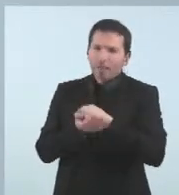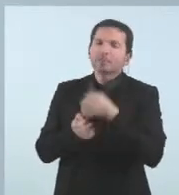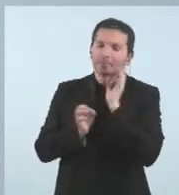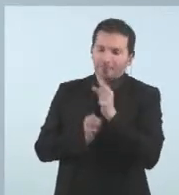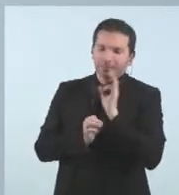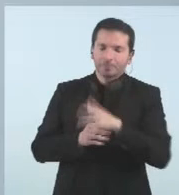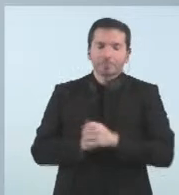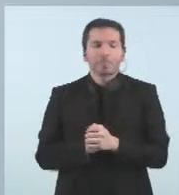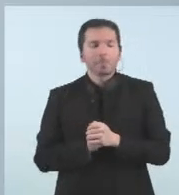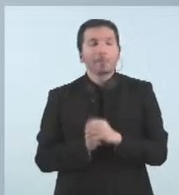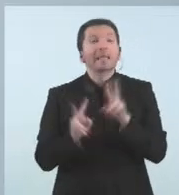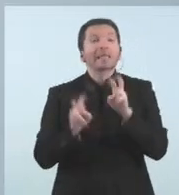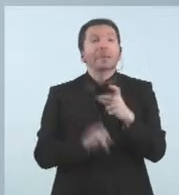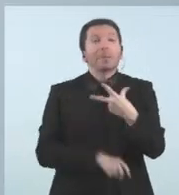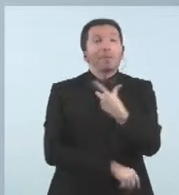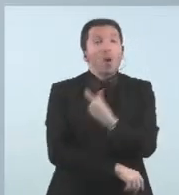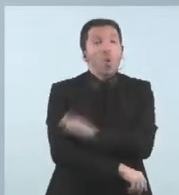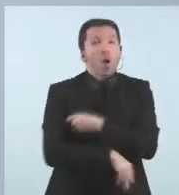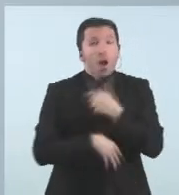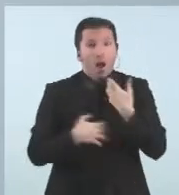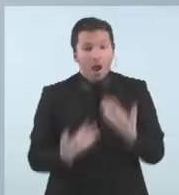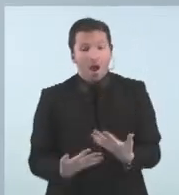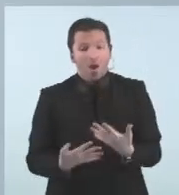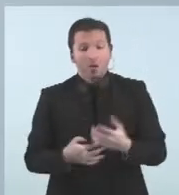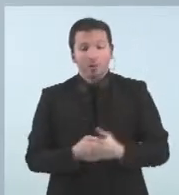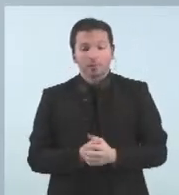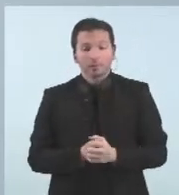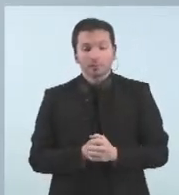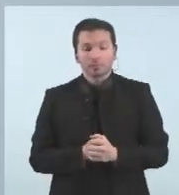Vacunació, sobre la vacunació en aquests moments estem